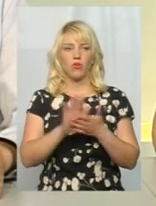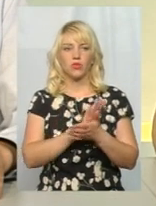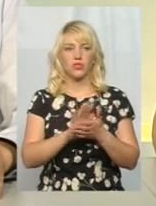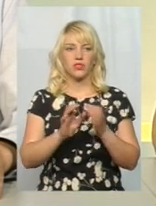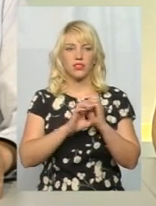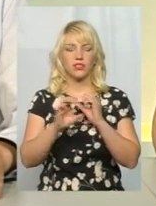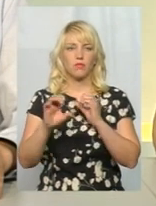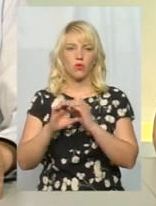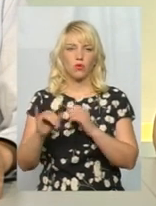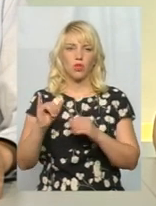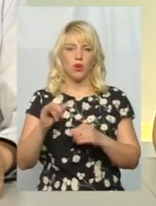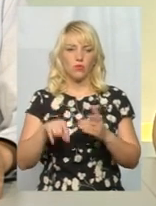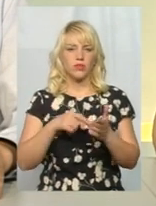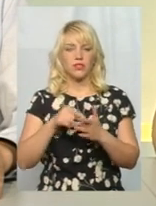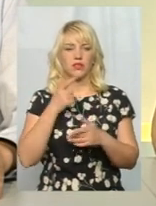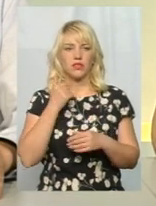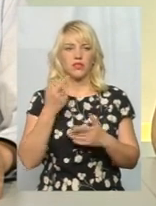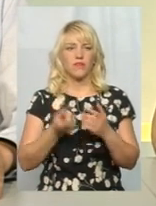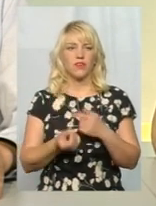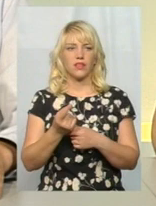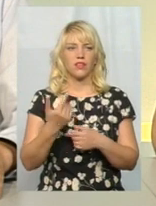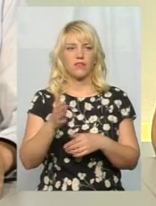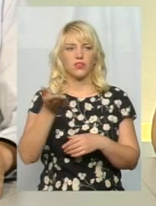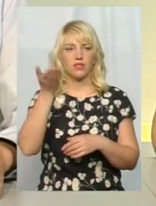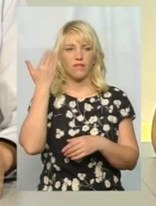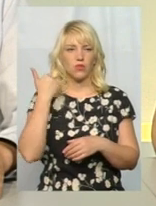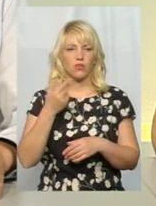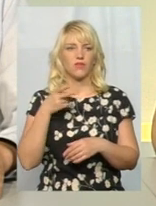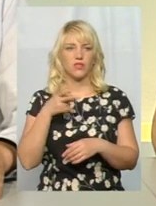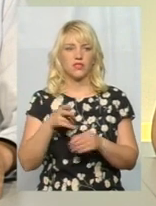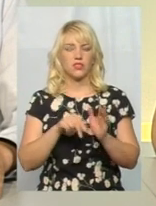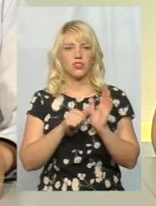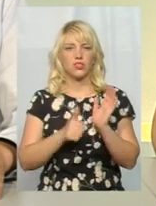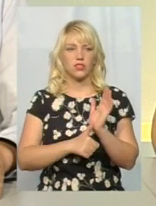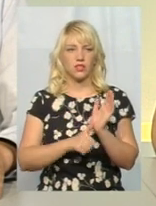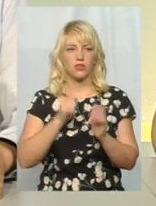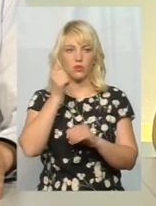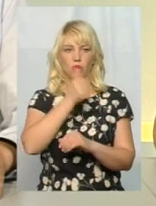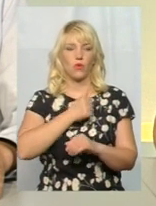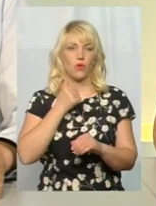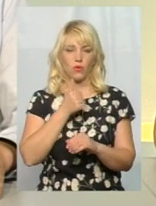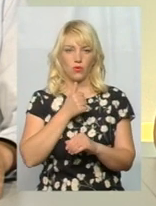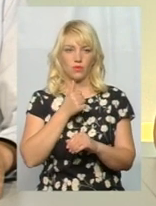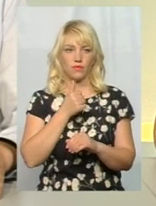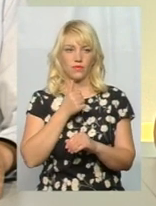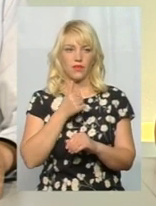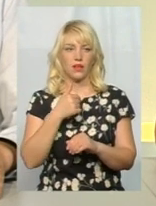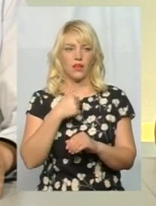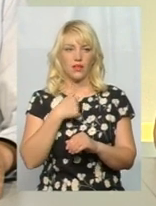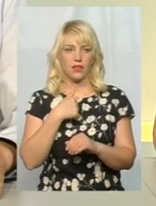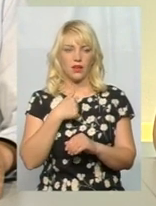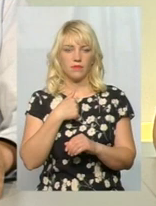виникла досить давно. З 2016 року я